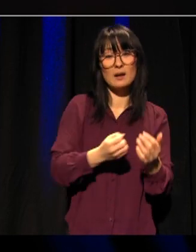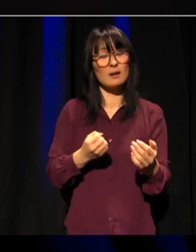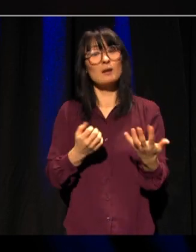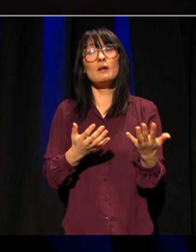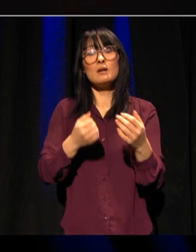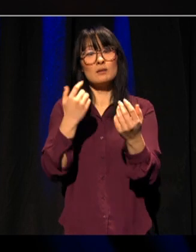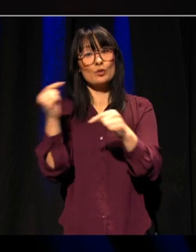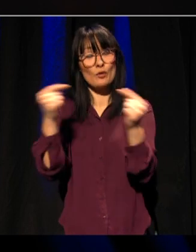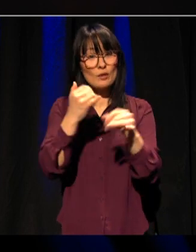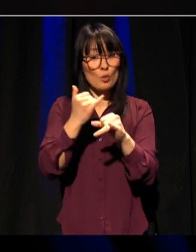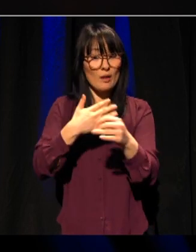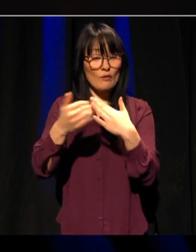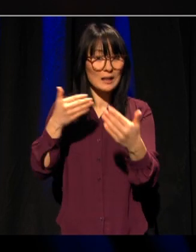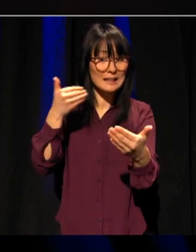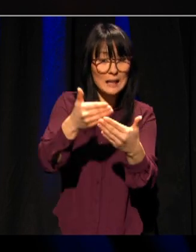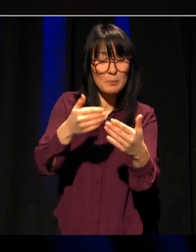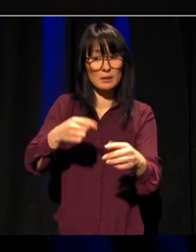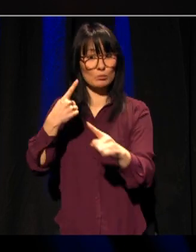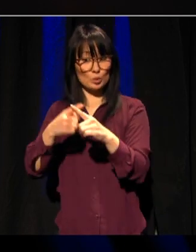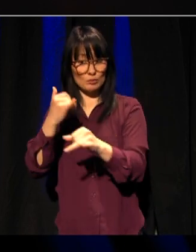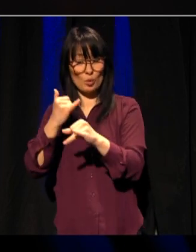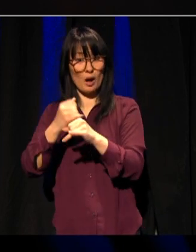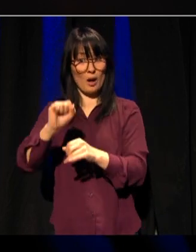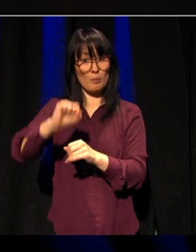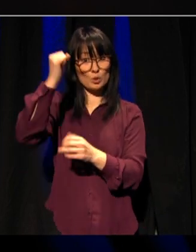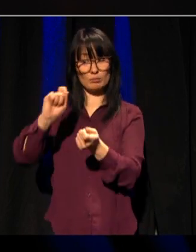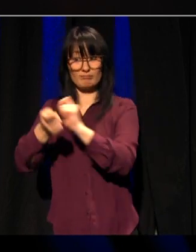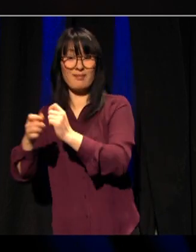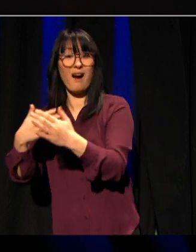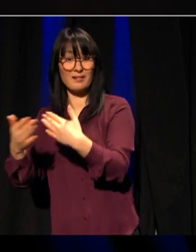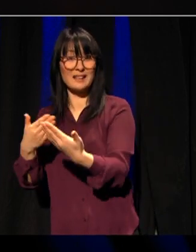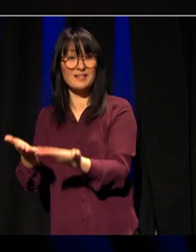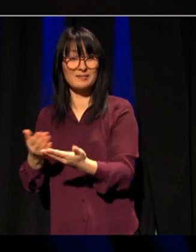god dialog om hvordan vi omsetter ambisjoner til handling.